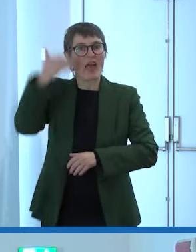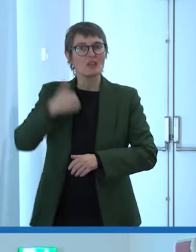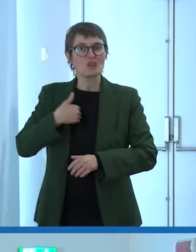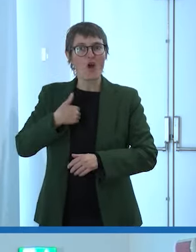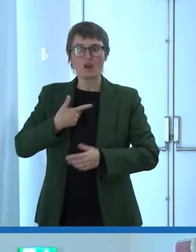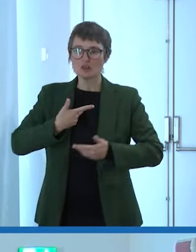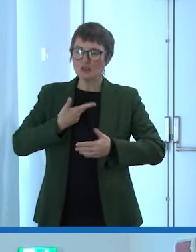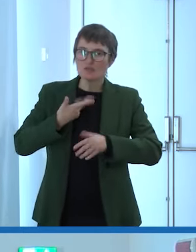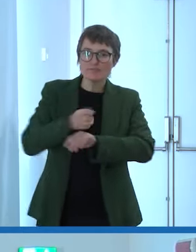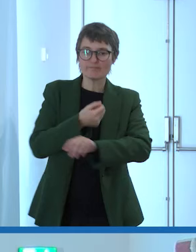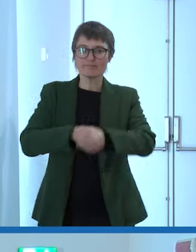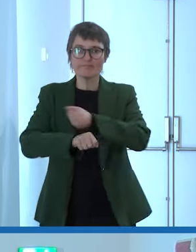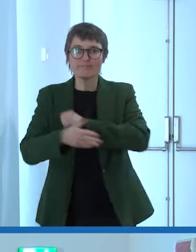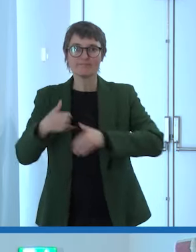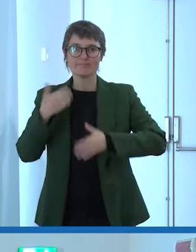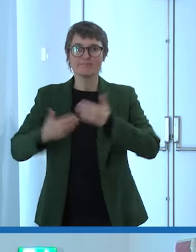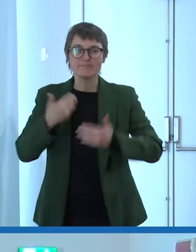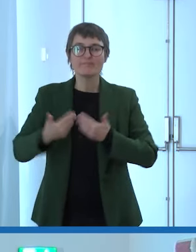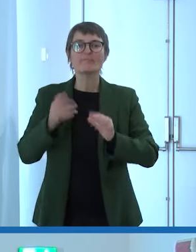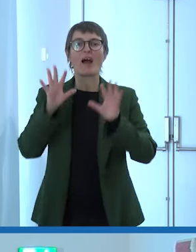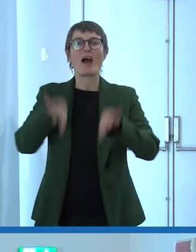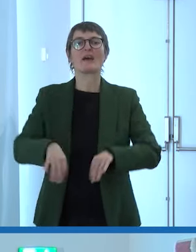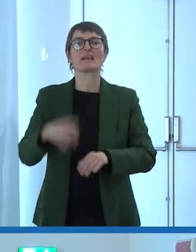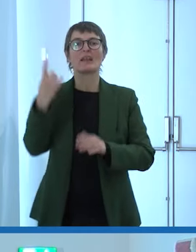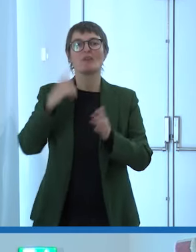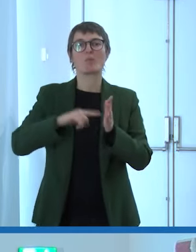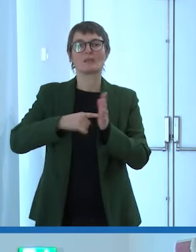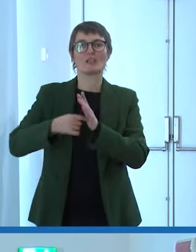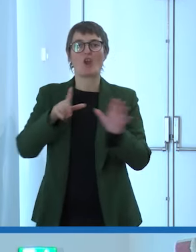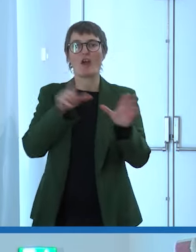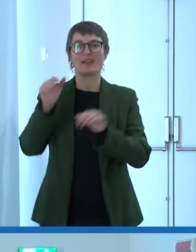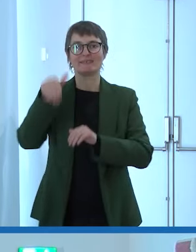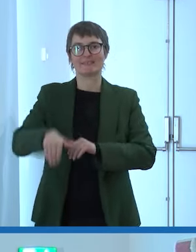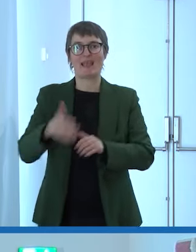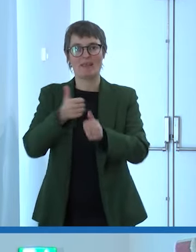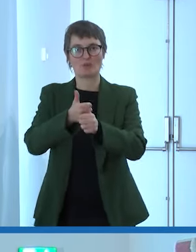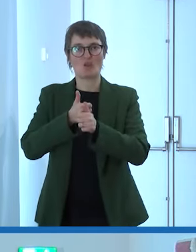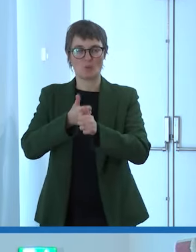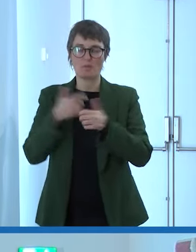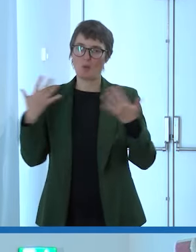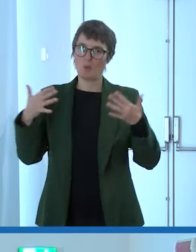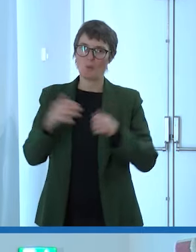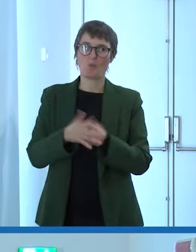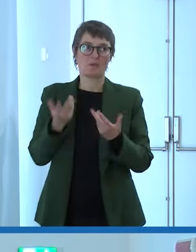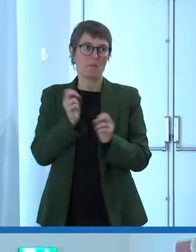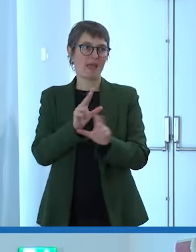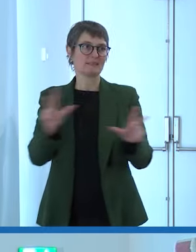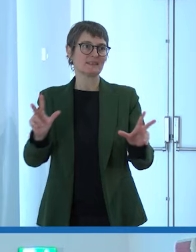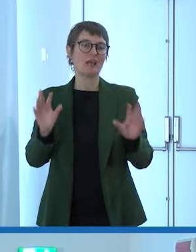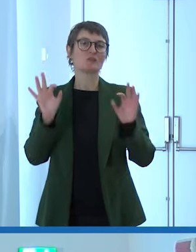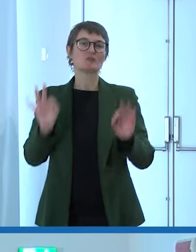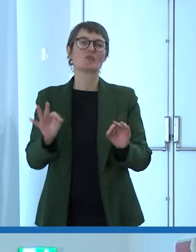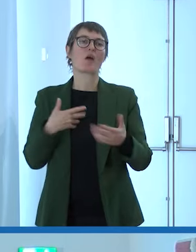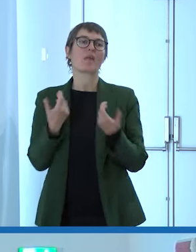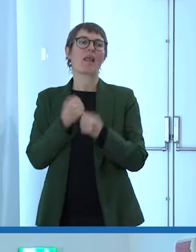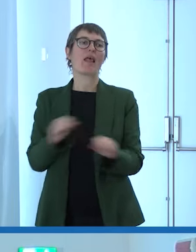non si conquistano un messaggio un messaggio quindi è non arrendersi mai ma non